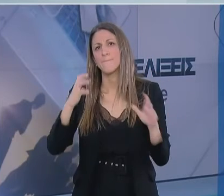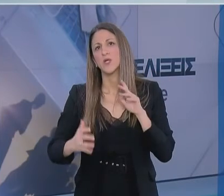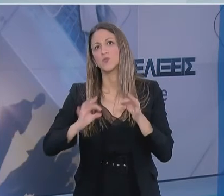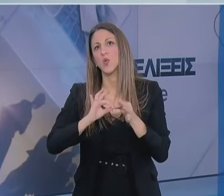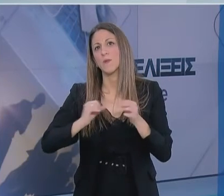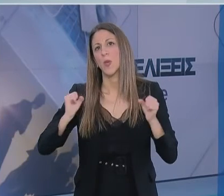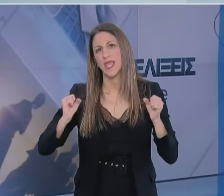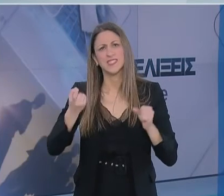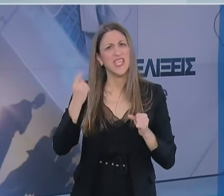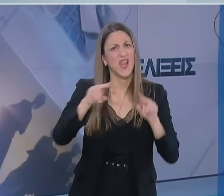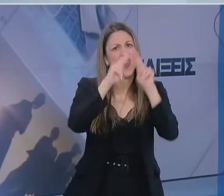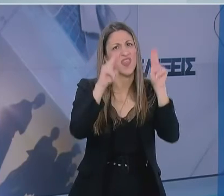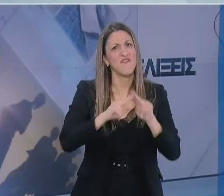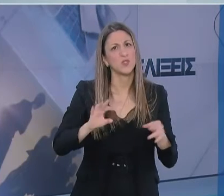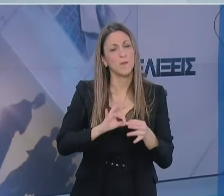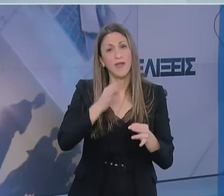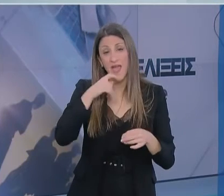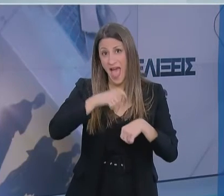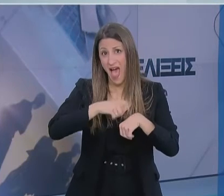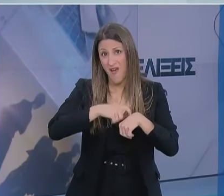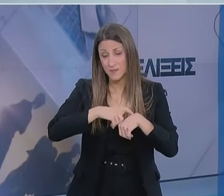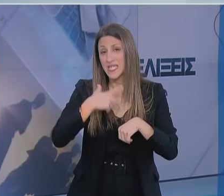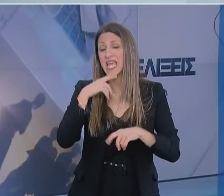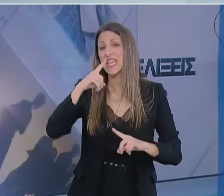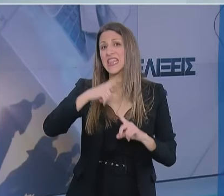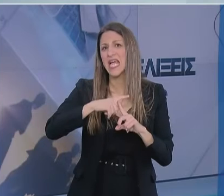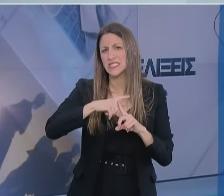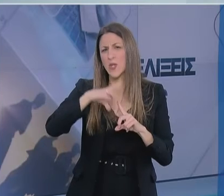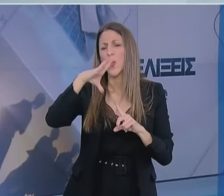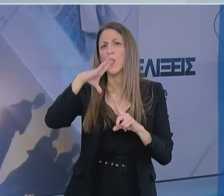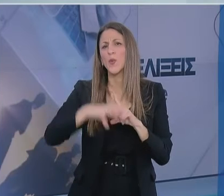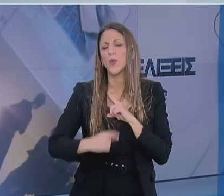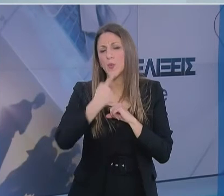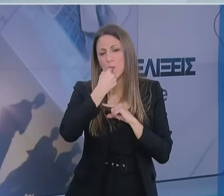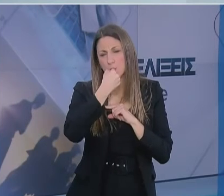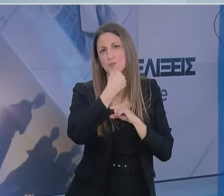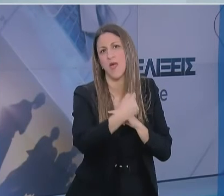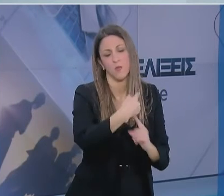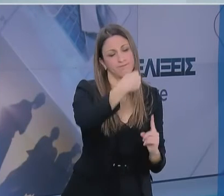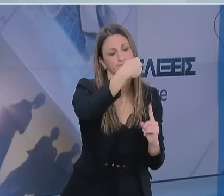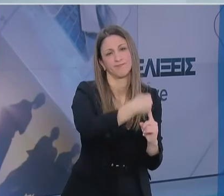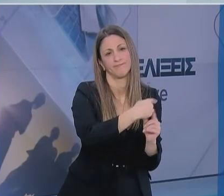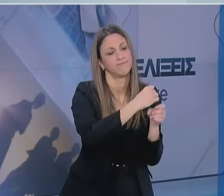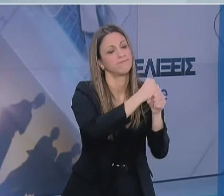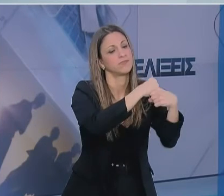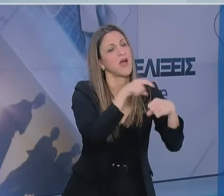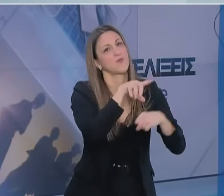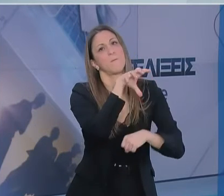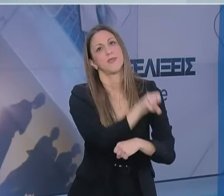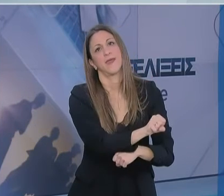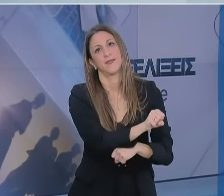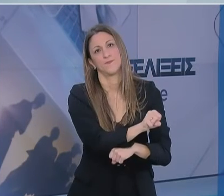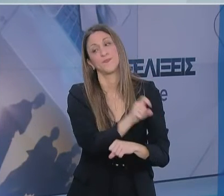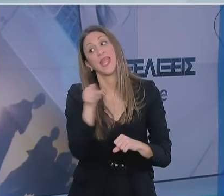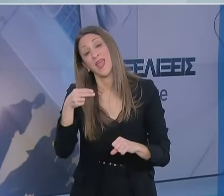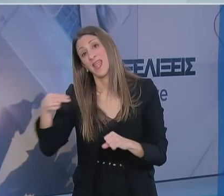Υγείας και άλλοι διεθνείς οργανισμοί, είναι ότι αυτή τη στιγμή το μοριακό τεστ είναι το πιο αξιόπιστο για τη διάγνωση της νόσου και τα αντιτές στα αντισωμάτων θα